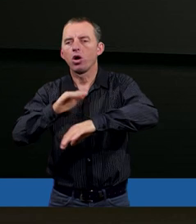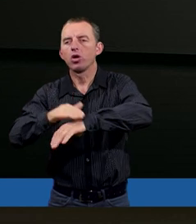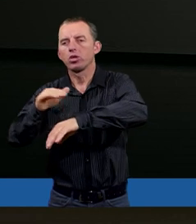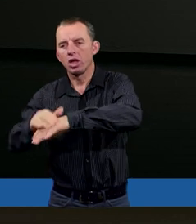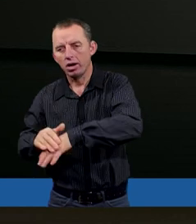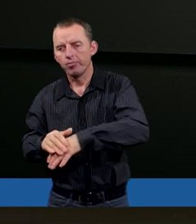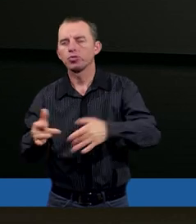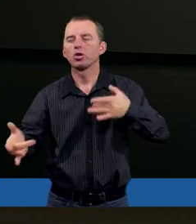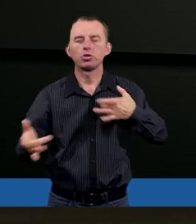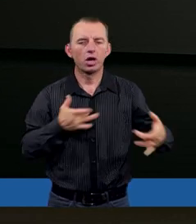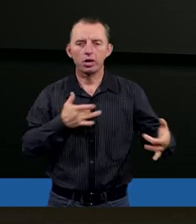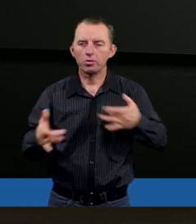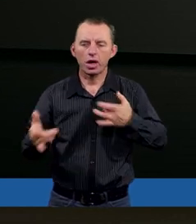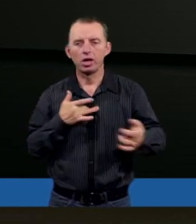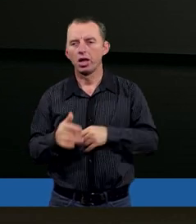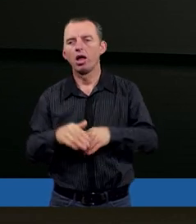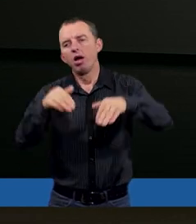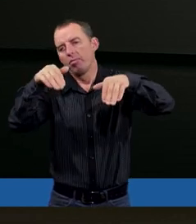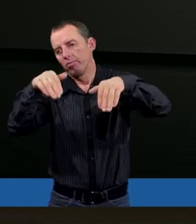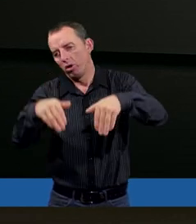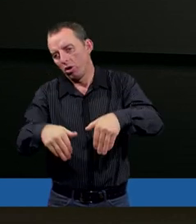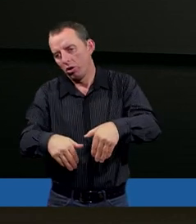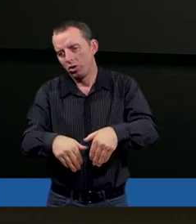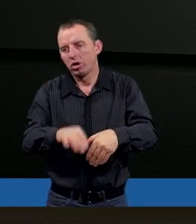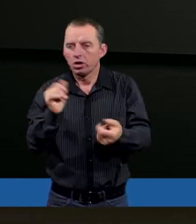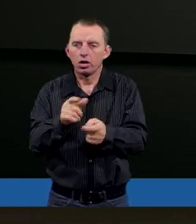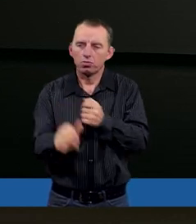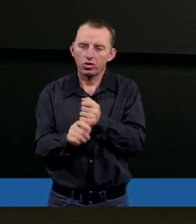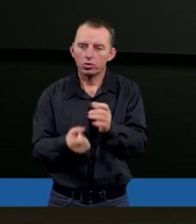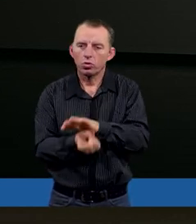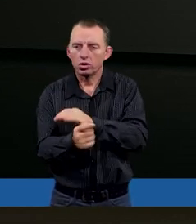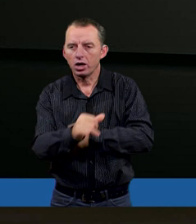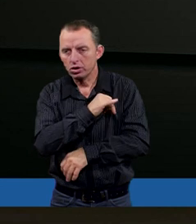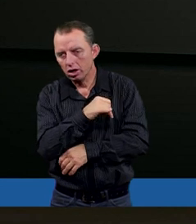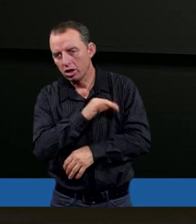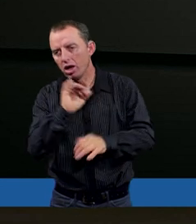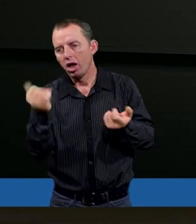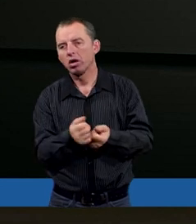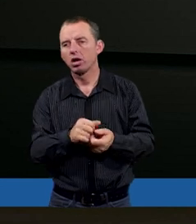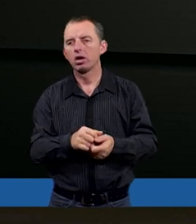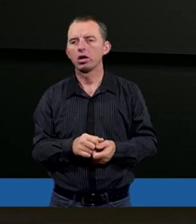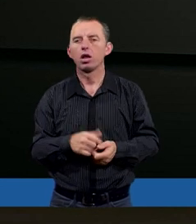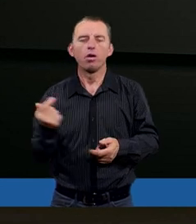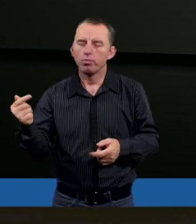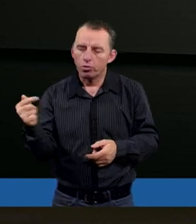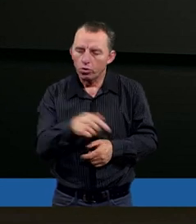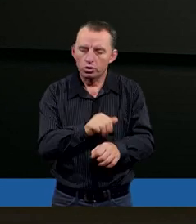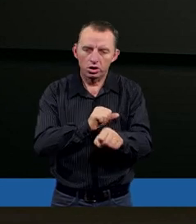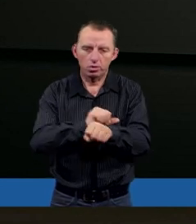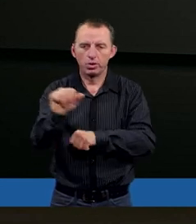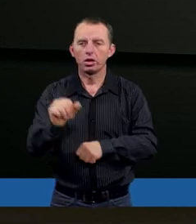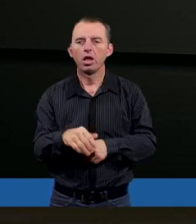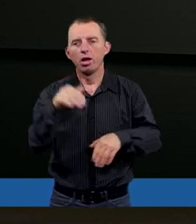cierpienie. To może być efekt ich grzechu, albo jak w przypadku Hioba niekoniecznie musi być.